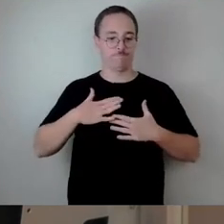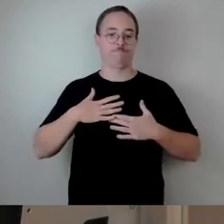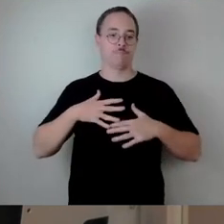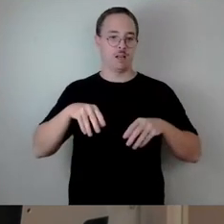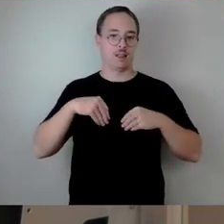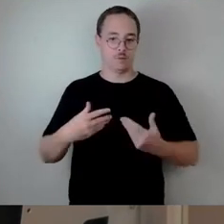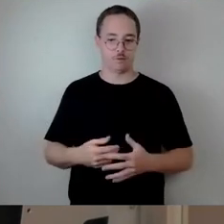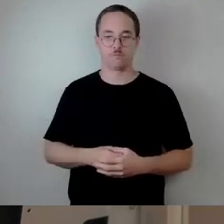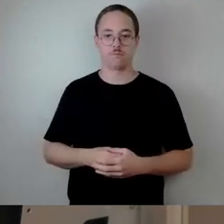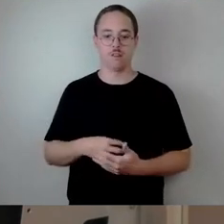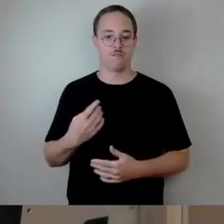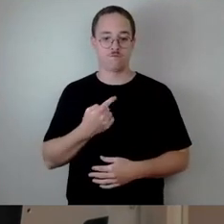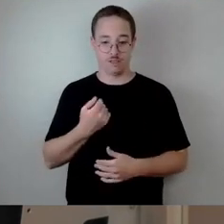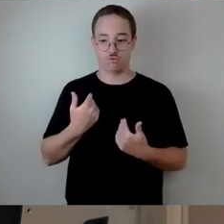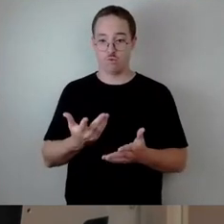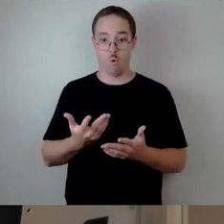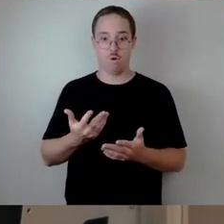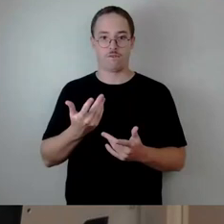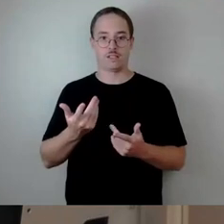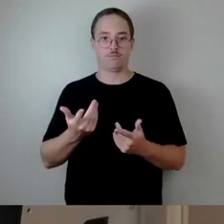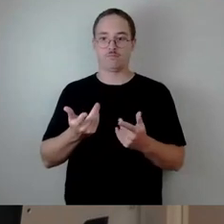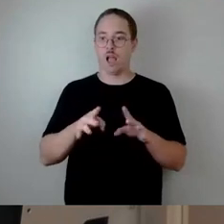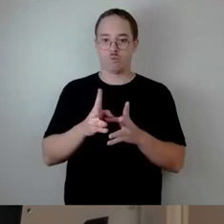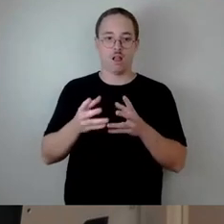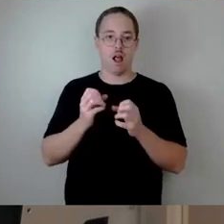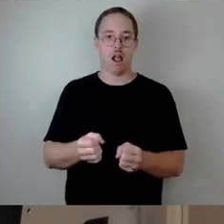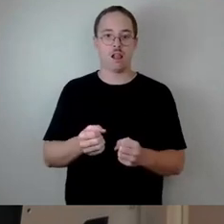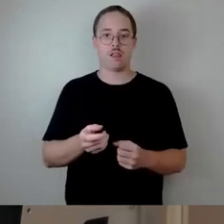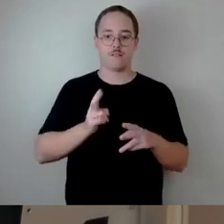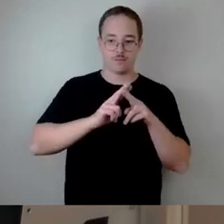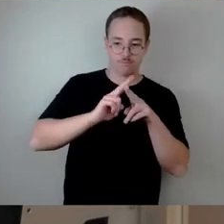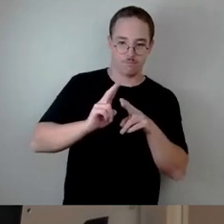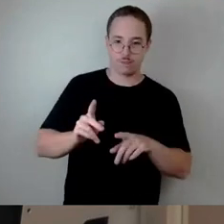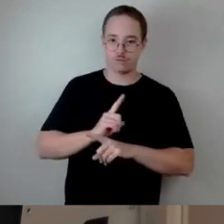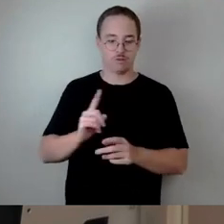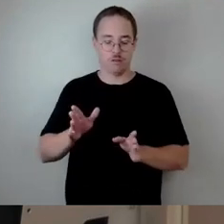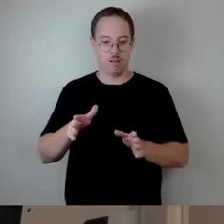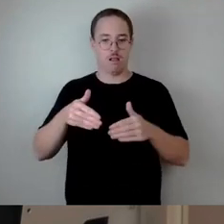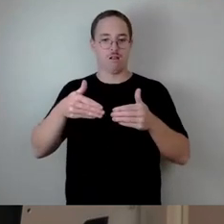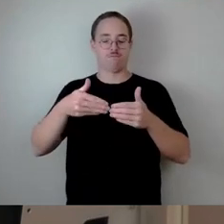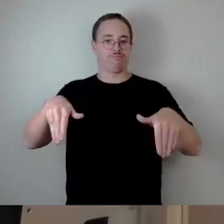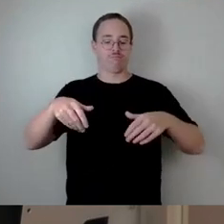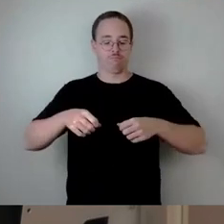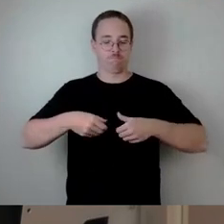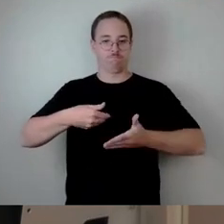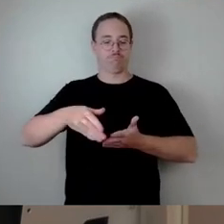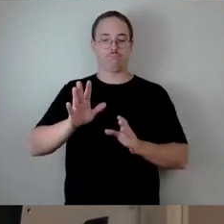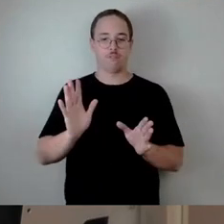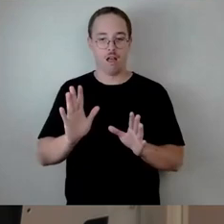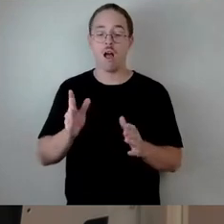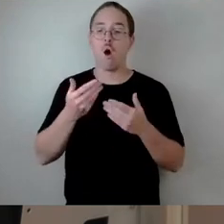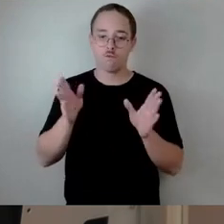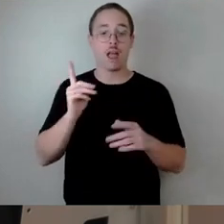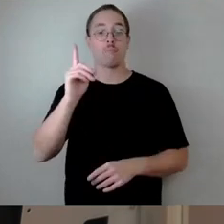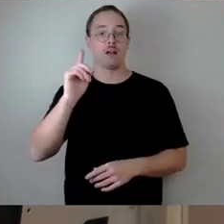woher unser nun strukturelles Defizit kommt und warum so viele Menschen, Vereine und Veranstaltungen nun wichtige öffentliche Mittel